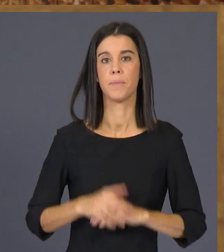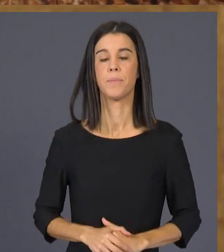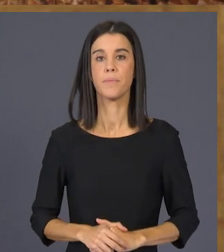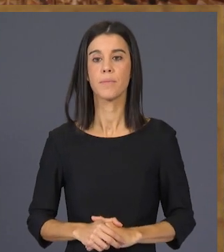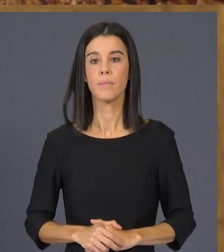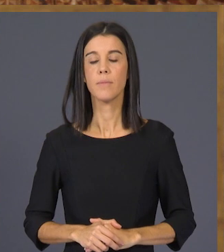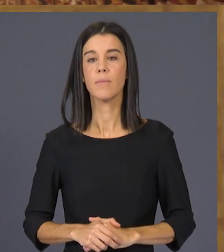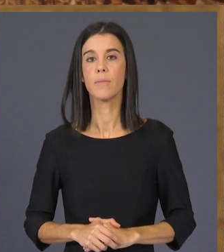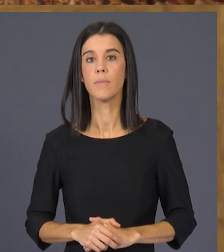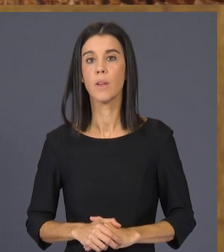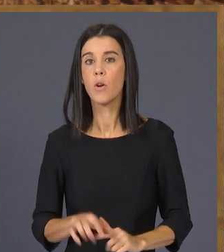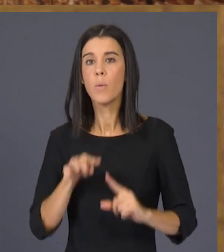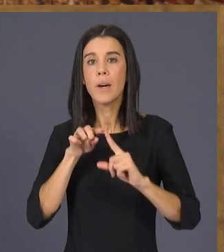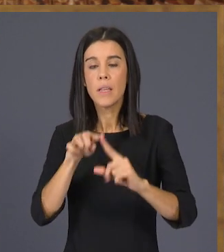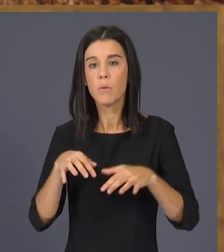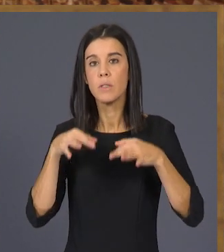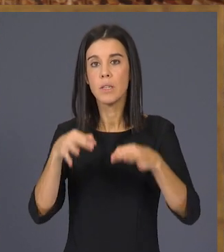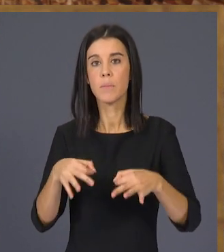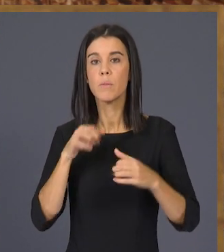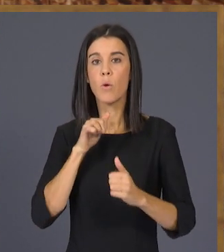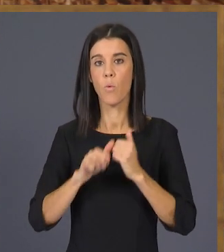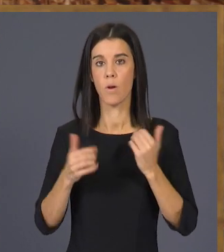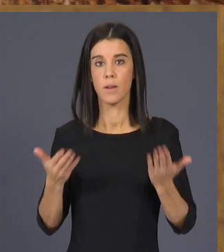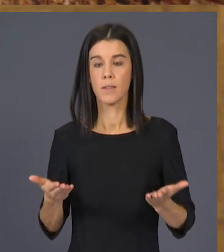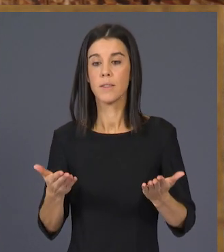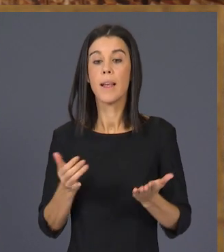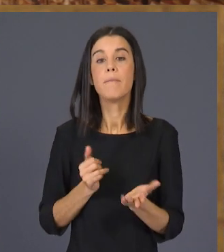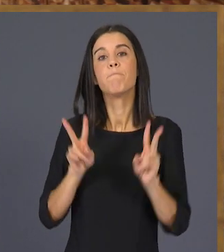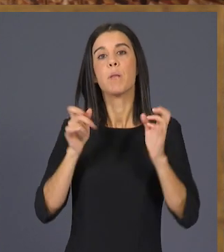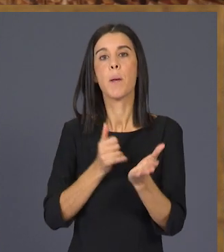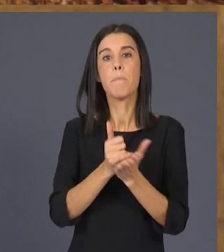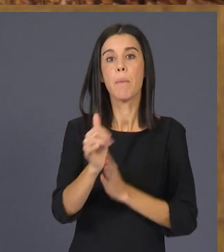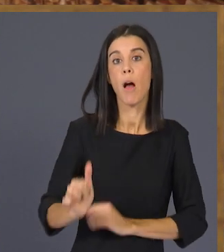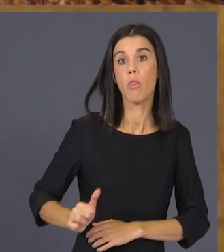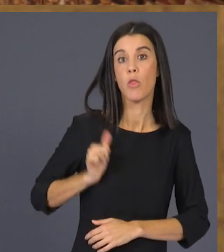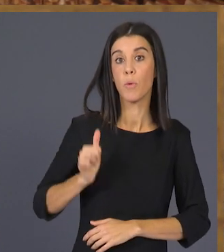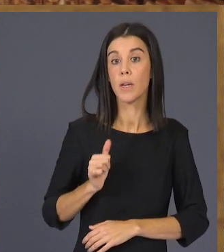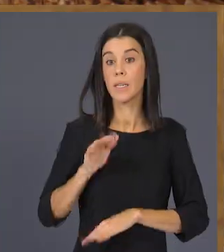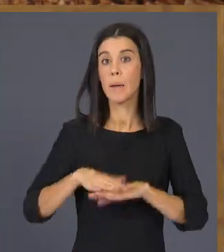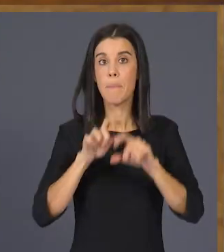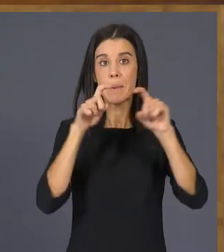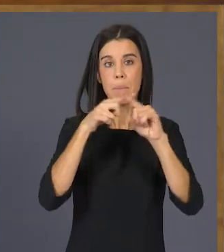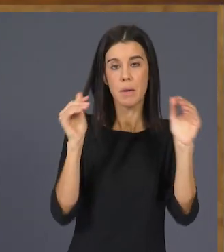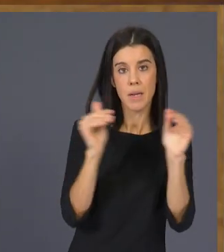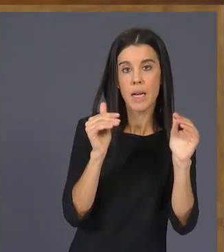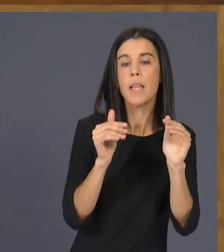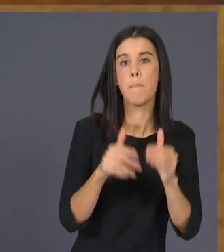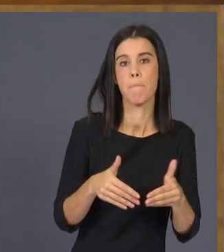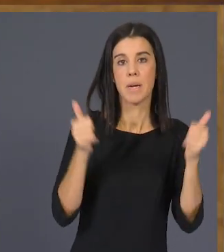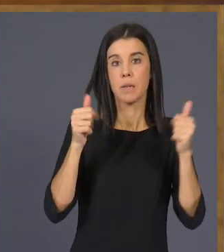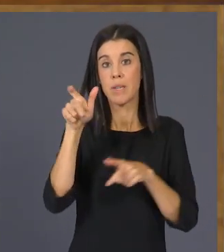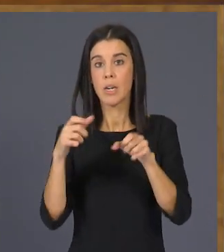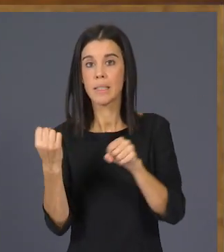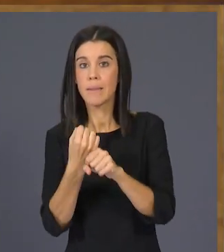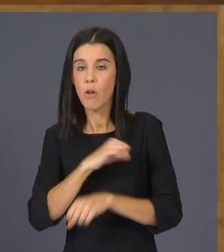Es tracta, en tot moment, d'ampliar el mapa d'oportunitats de cada PIME, per a cada autònom,